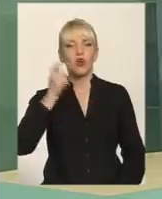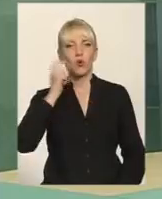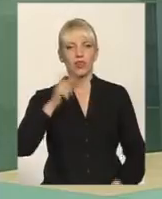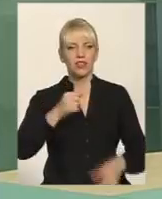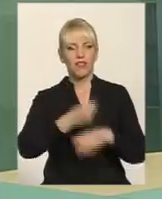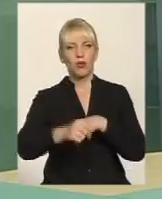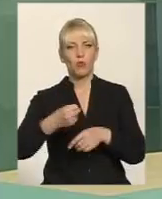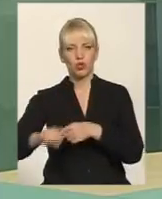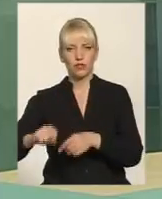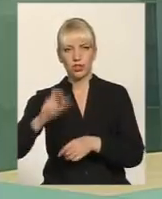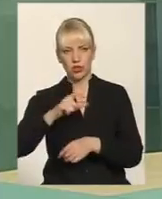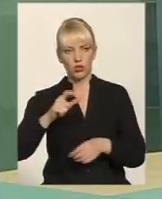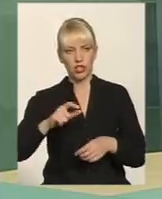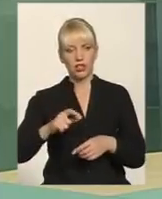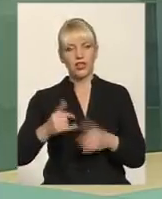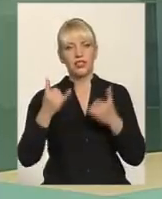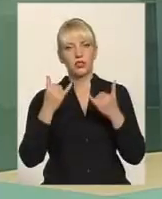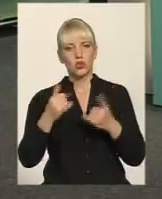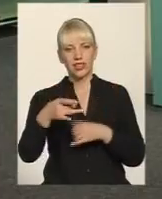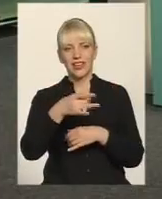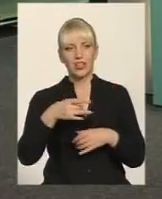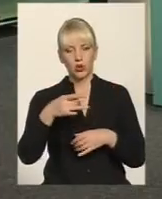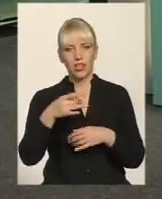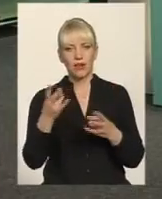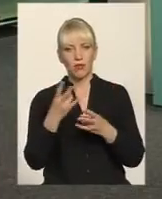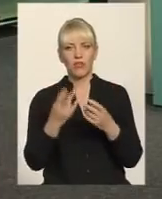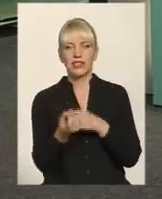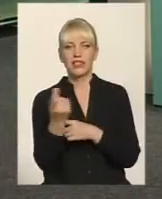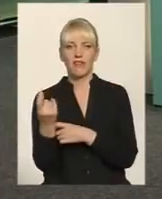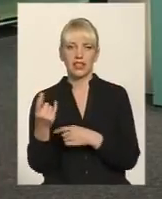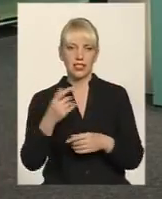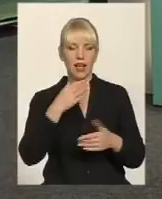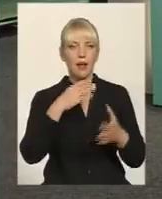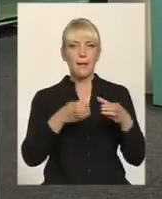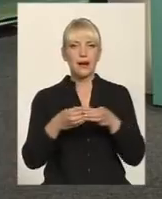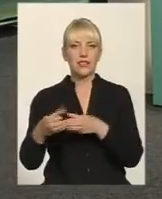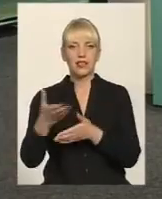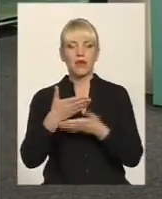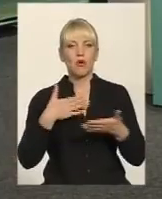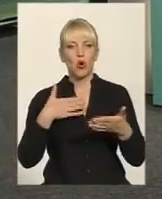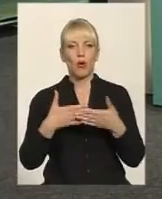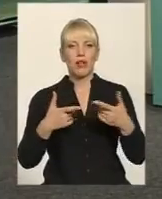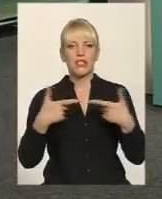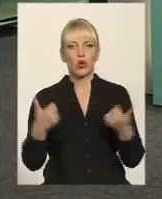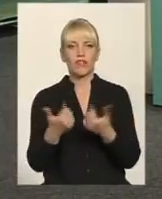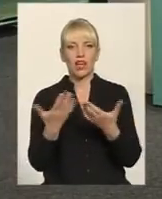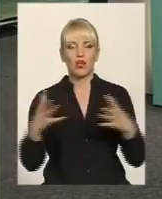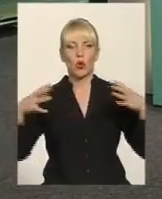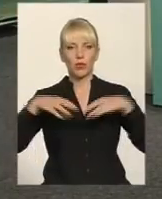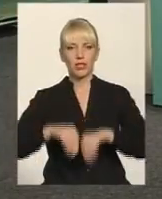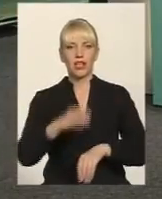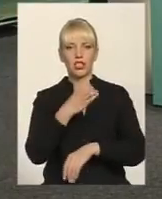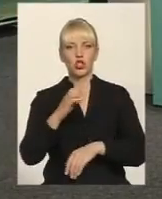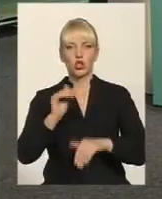перед тим інші партії, всіх, хто були при владі. Сьогодні регіональні партії бають з'явитися. І ми, маючи громадську організацію, в якій ми об'єднали сотні тисяч